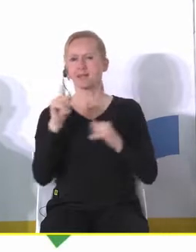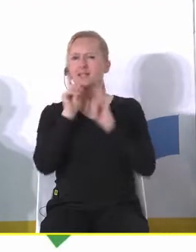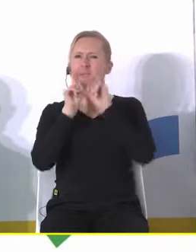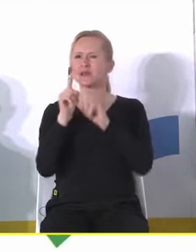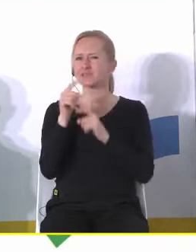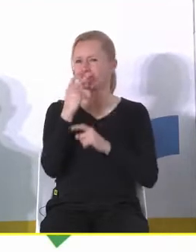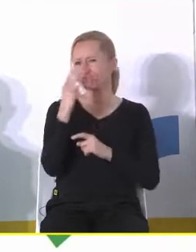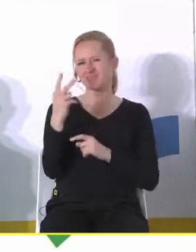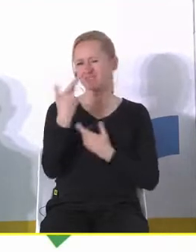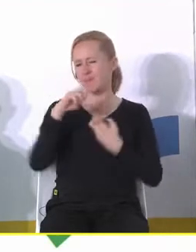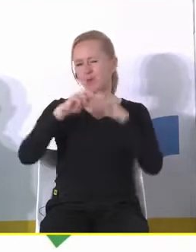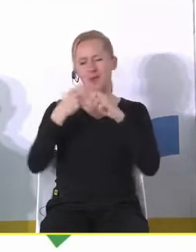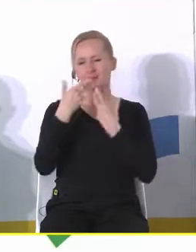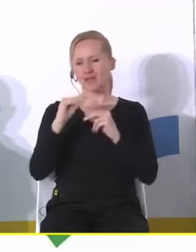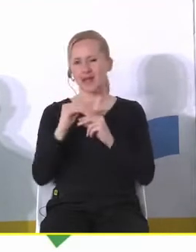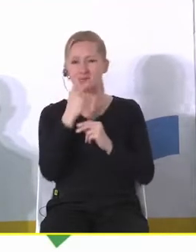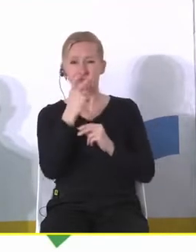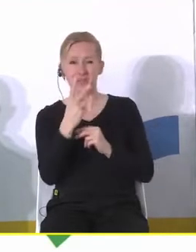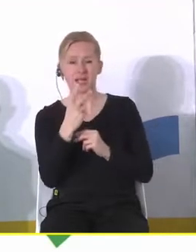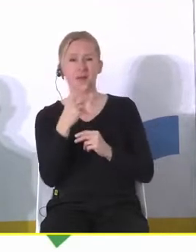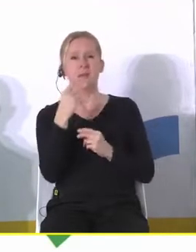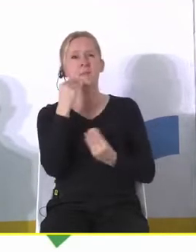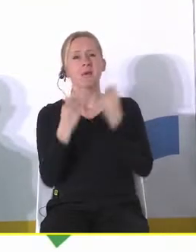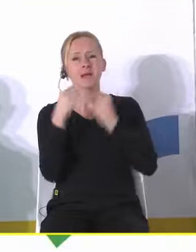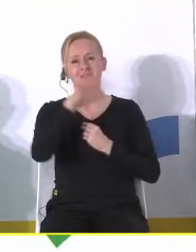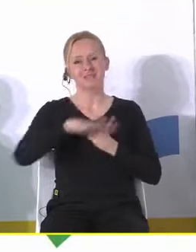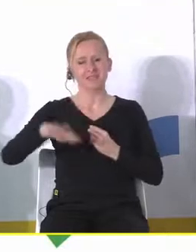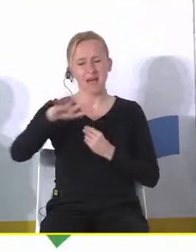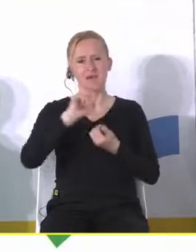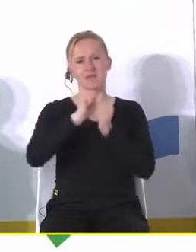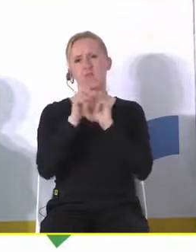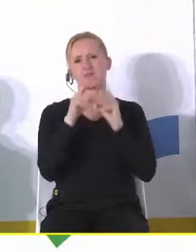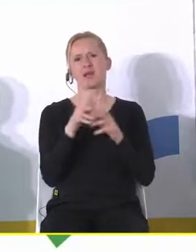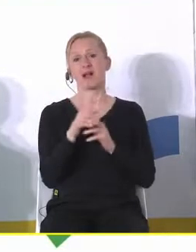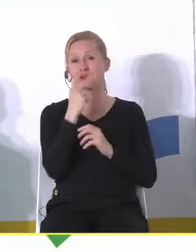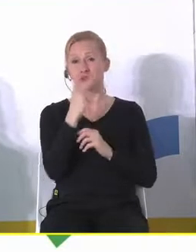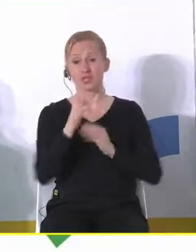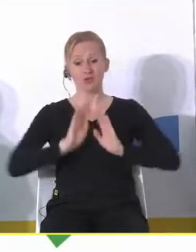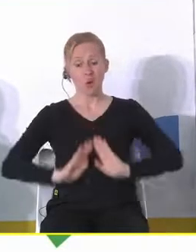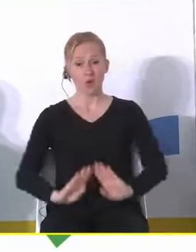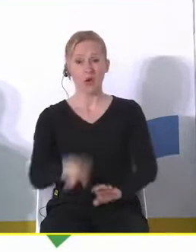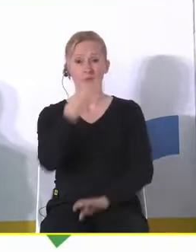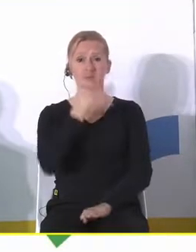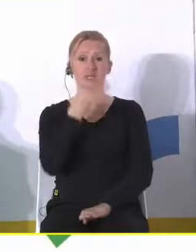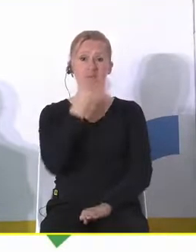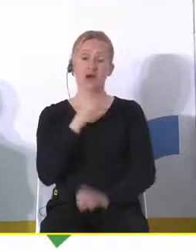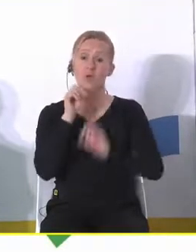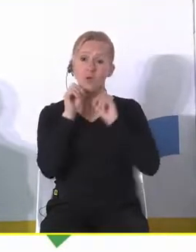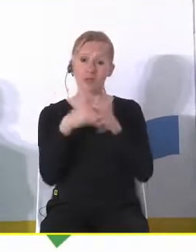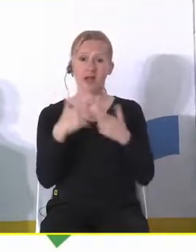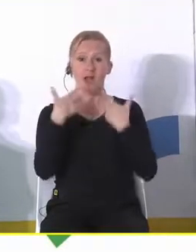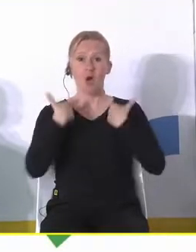widać tego problemu są rodzice z dziećmi place zabaw też pełne ale nie widać tego że że niestety urodzeń jest coraz mniej tak i